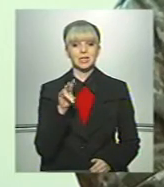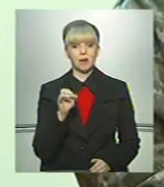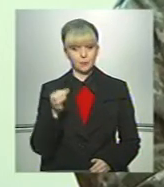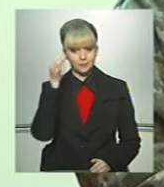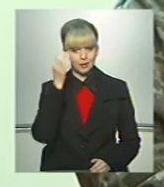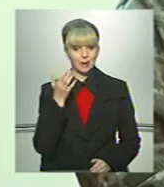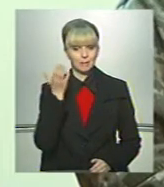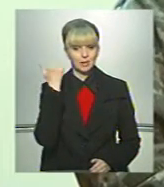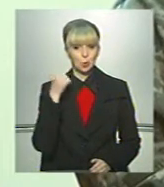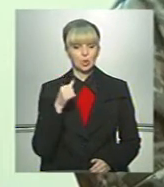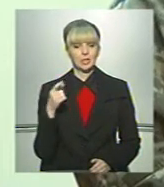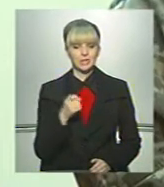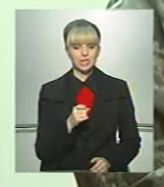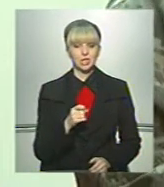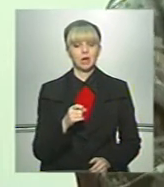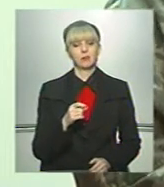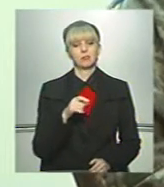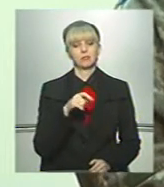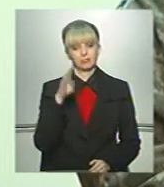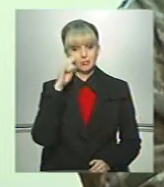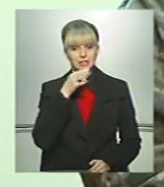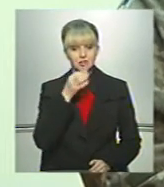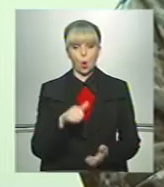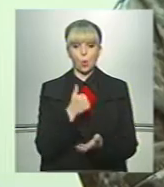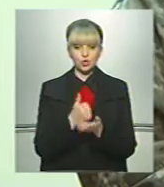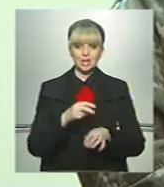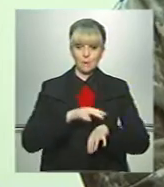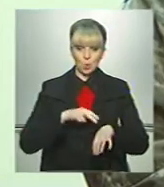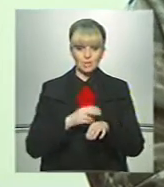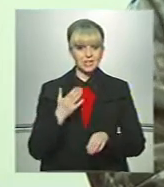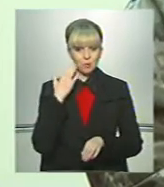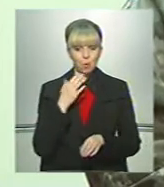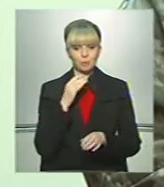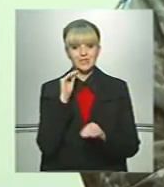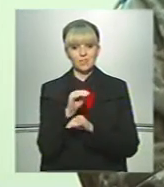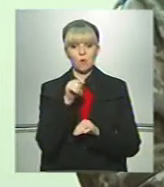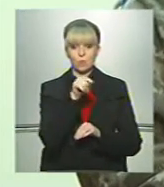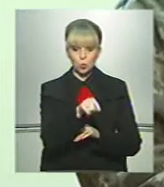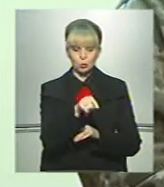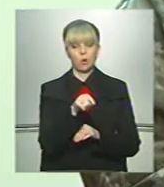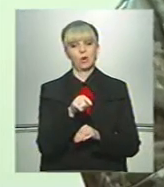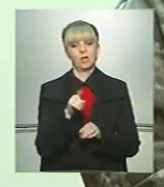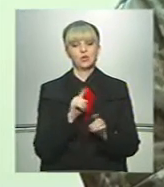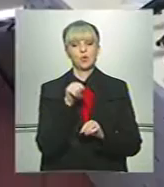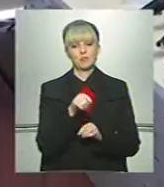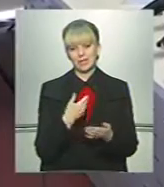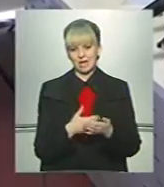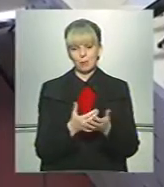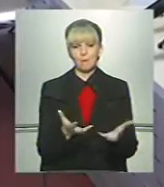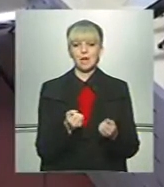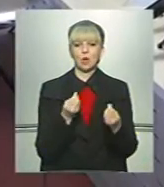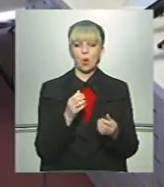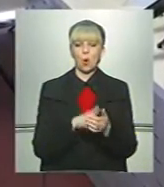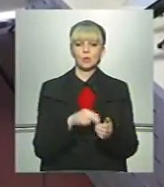Нагадаємо, минулого тижня з трибуни Євгеній зазначив, що очільник поліції Буковини звинуватив його у тому, що він нібито бере